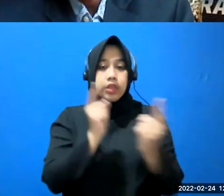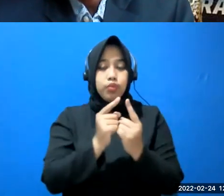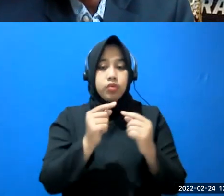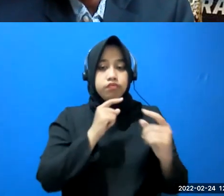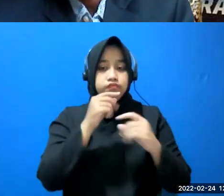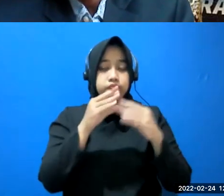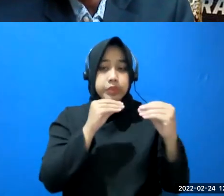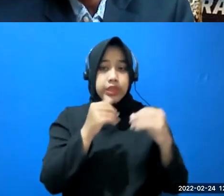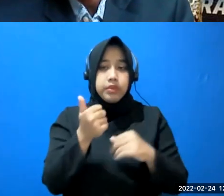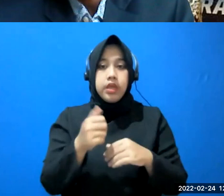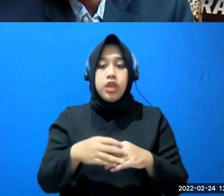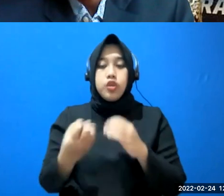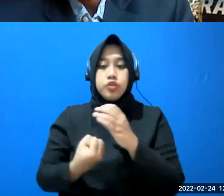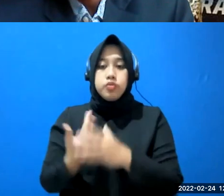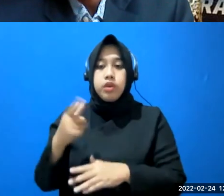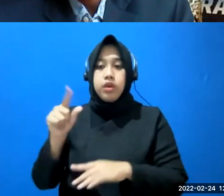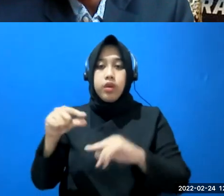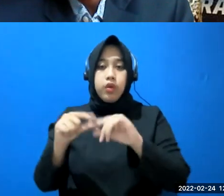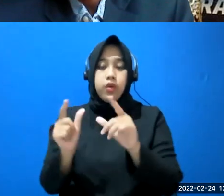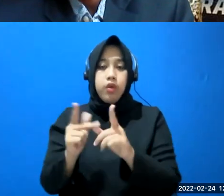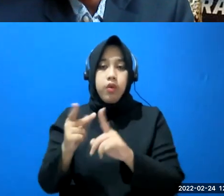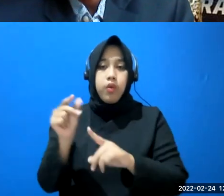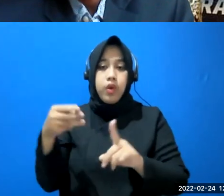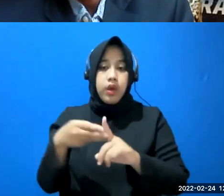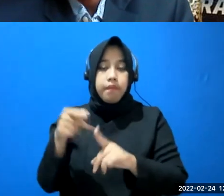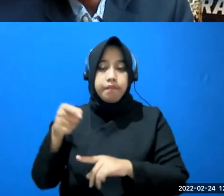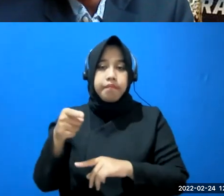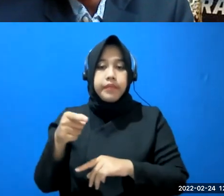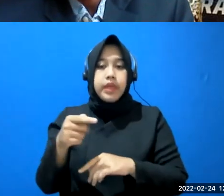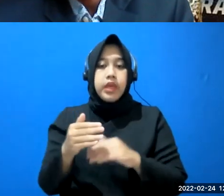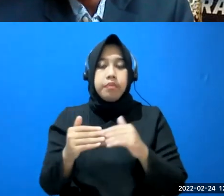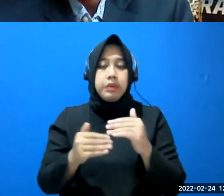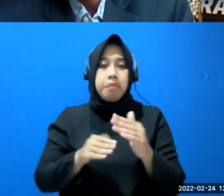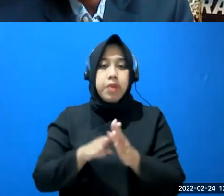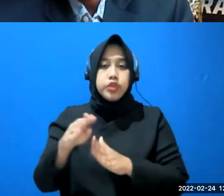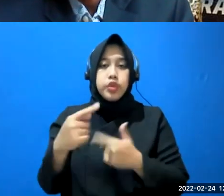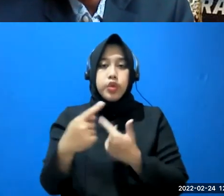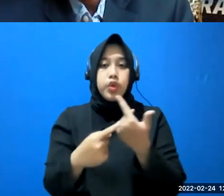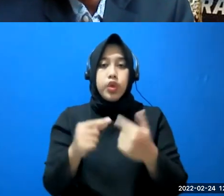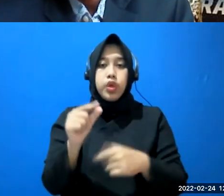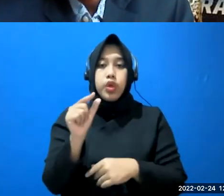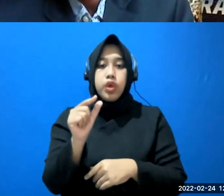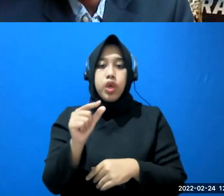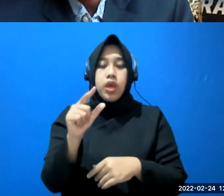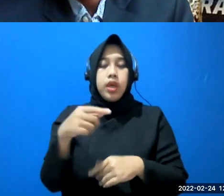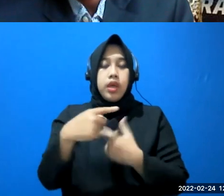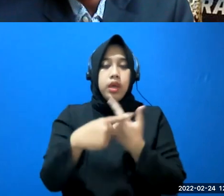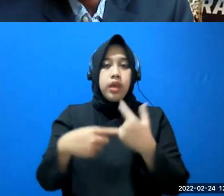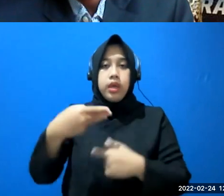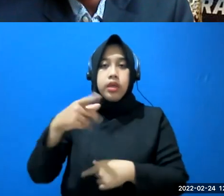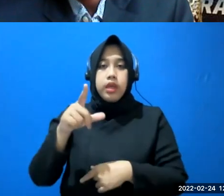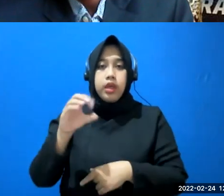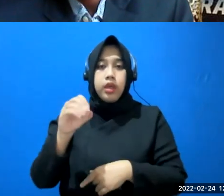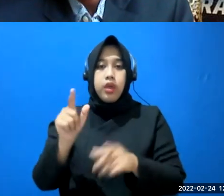kan sebenarnya lohab ini lebih maju dari yellow pages kalau dulu jamannya yellow page kita tidak tahu